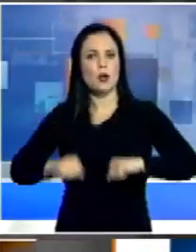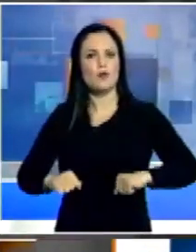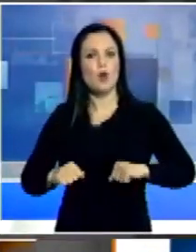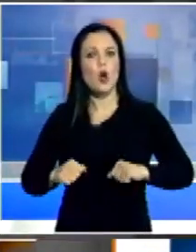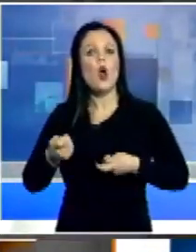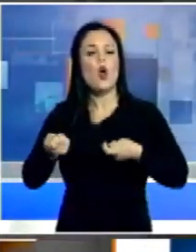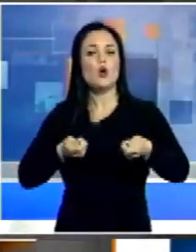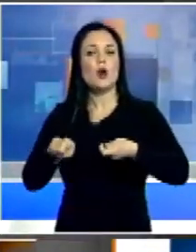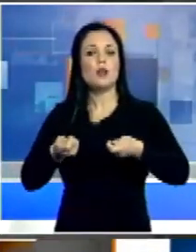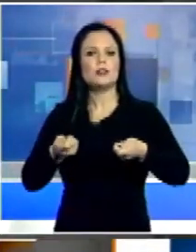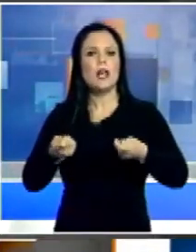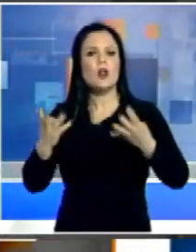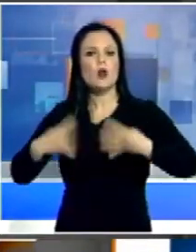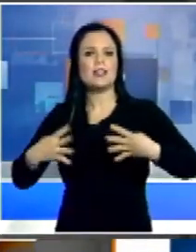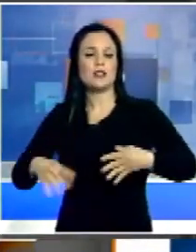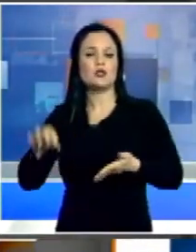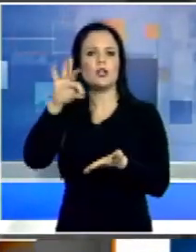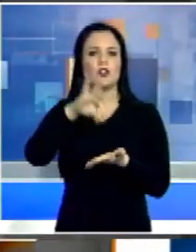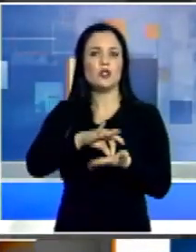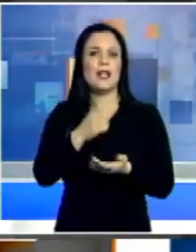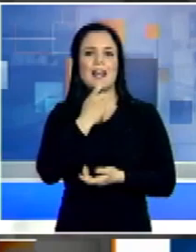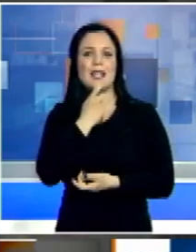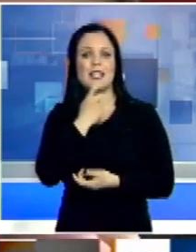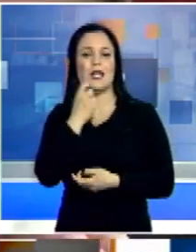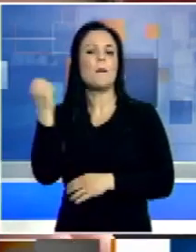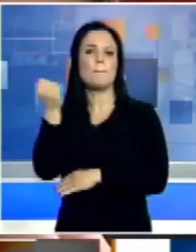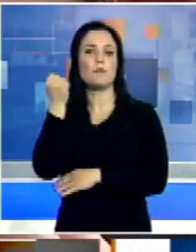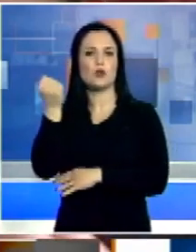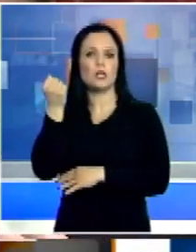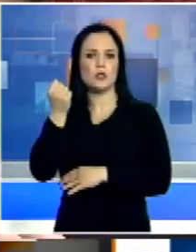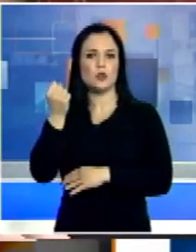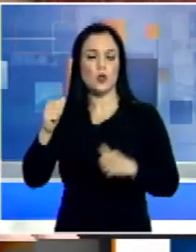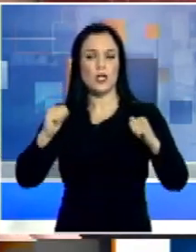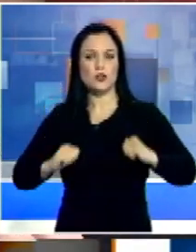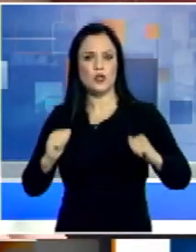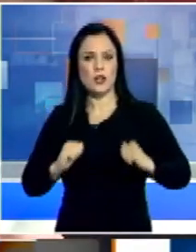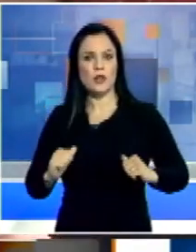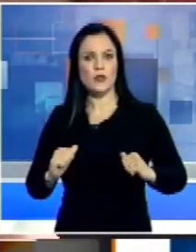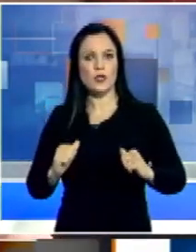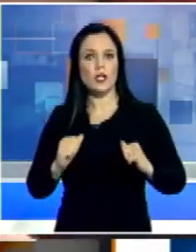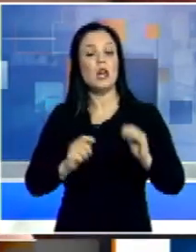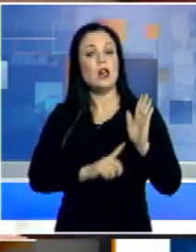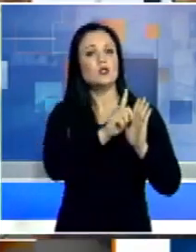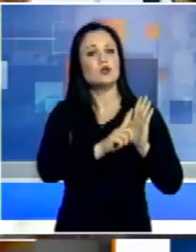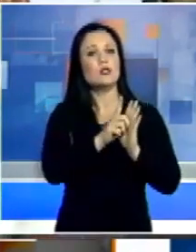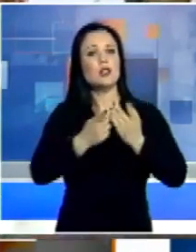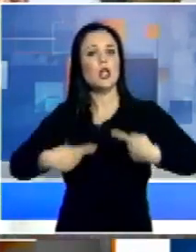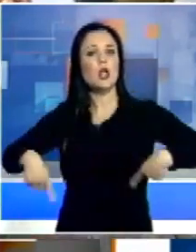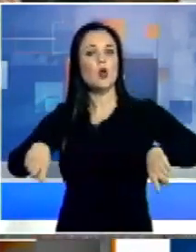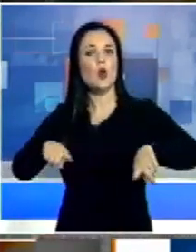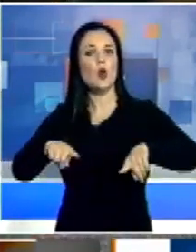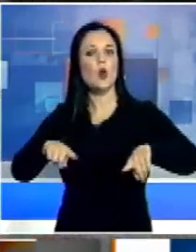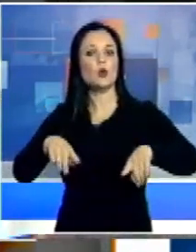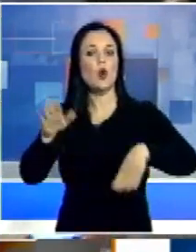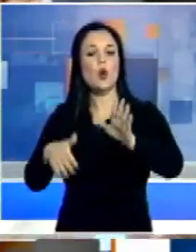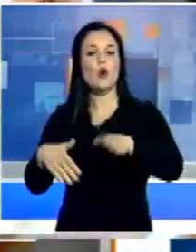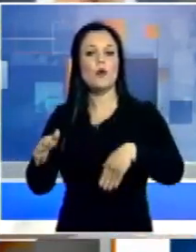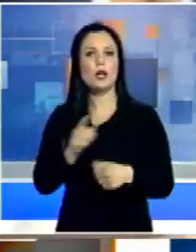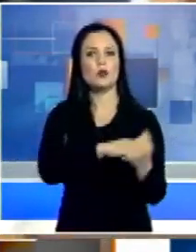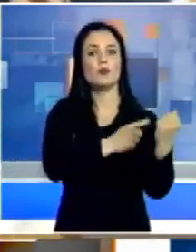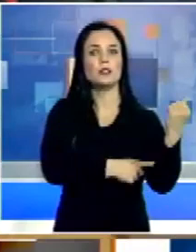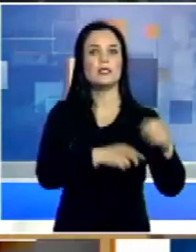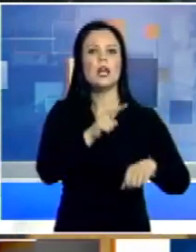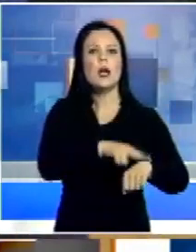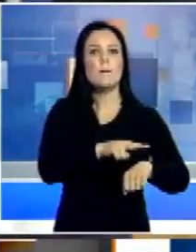coordinare le operazioni a livello centrale sarà poi la protezione civile. E quanto emerso dal tavolo tecnico convocato a Potenza dal